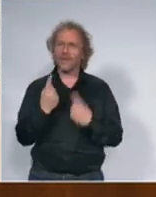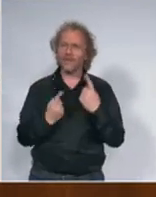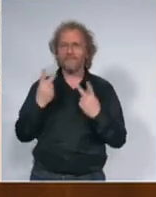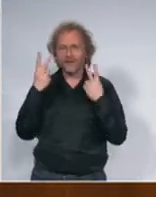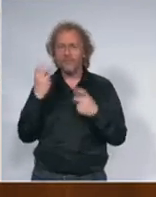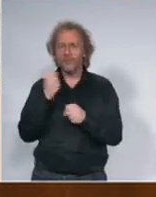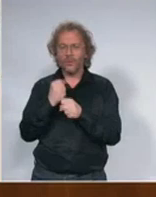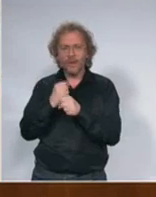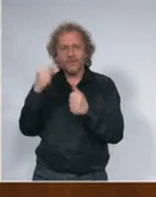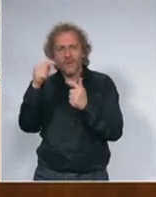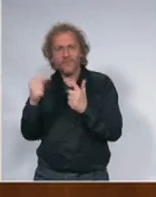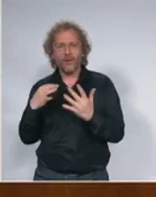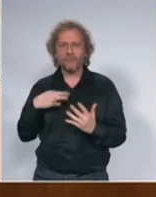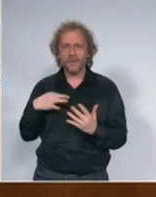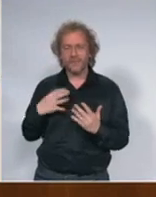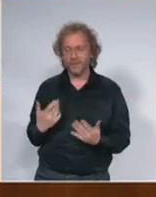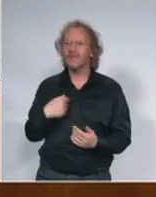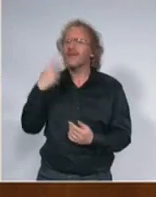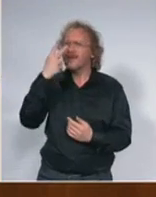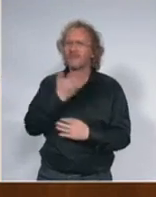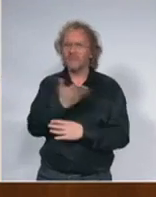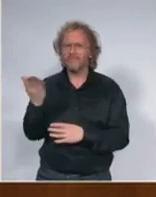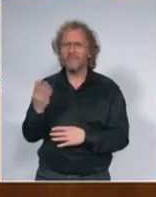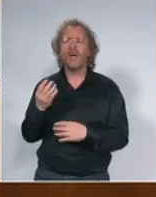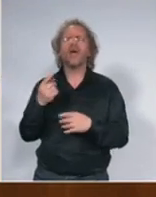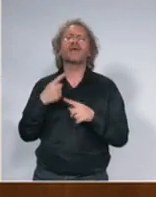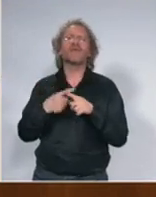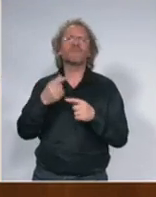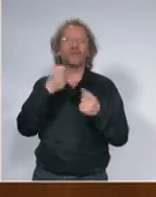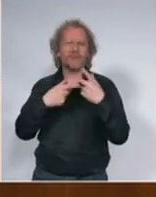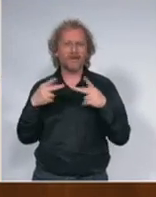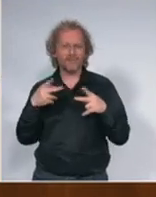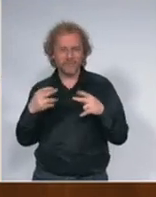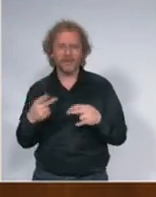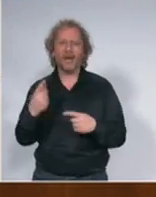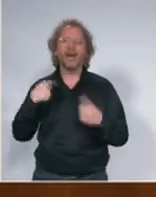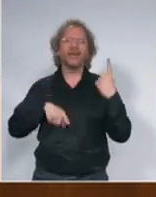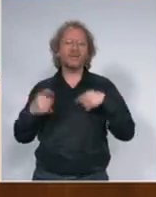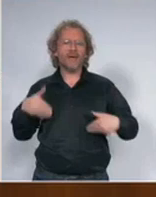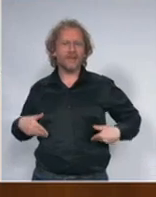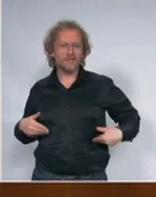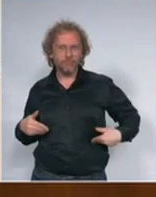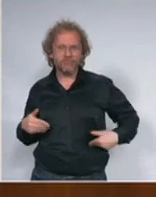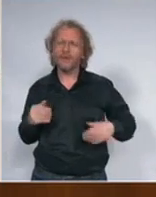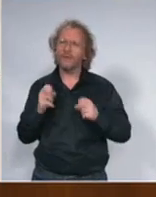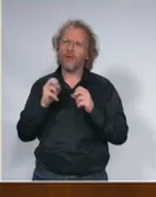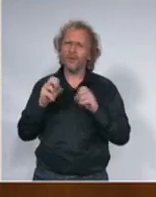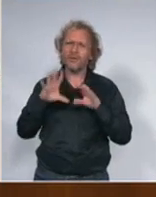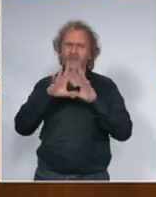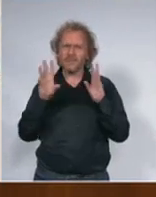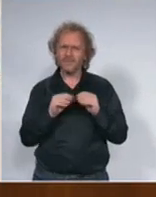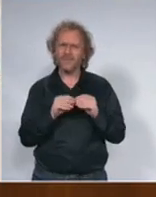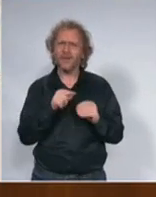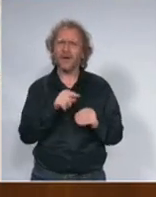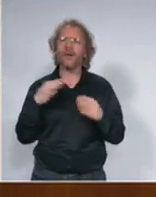razumem i za dijalizu i hemioterapiju dakle sve te stvari naravno naravno profesor sve te stvari naćemo način ali profesor će